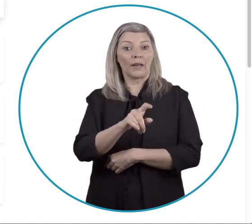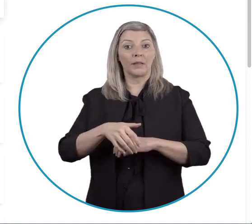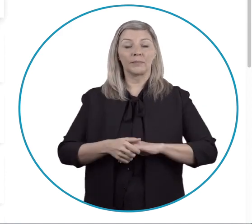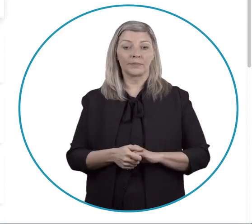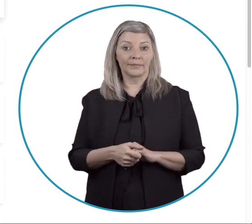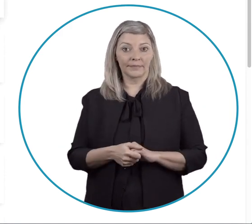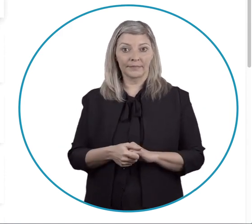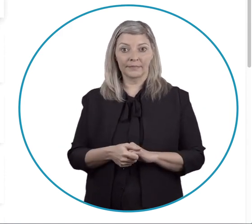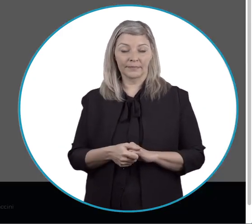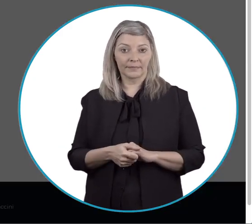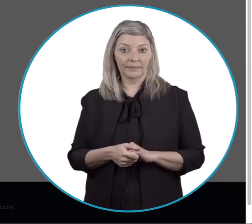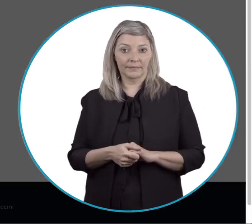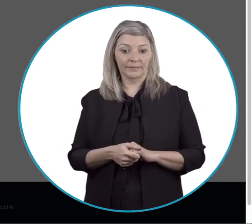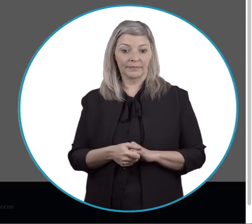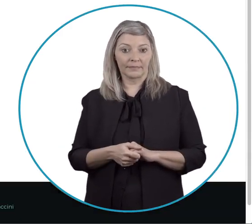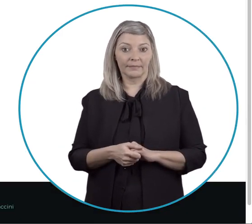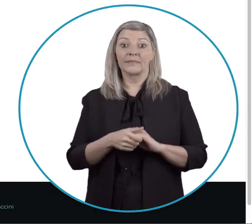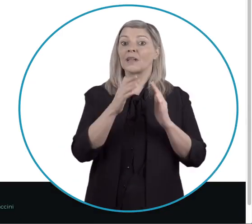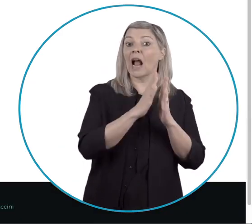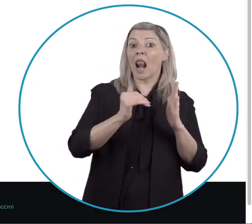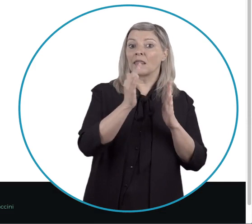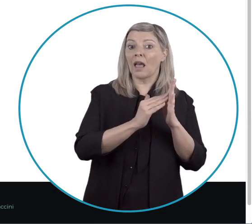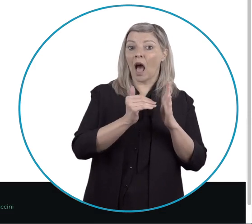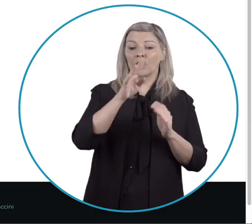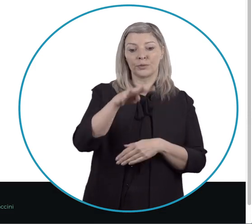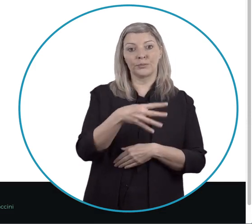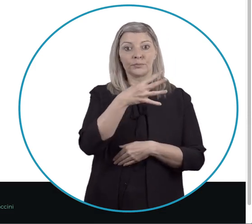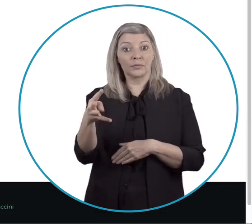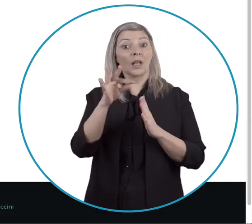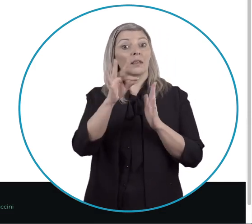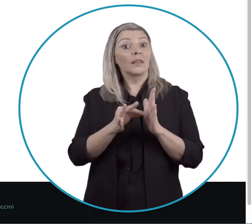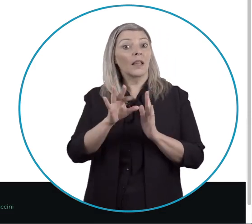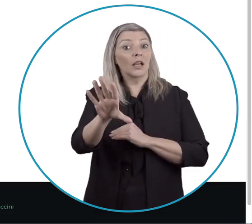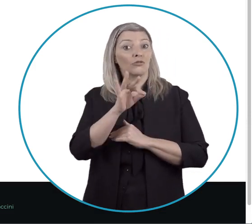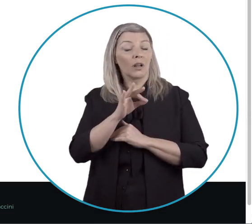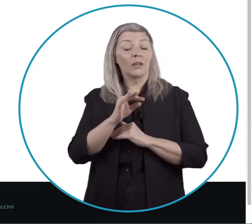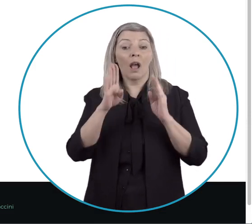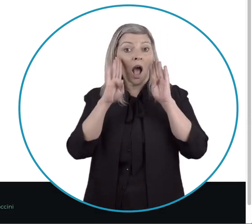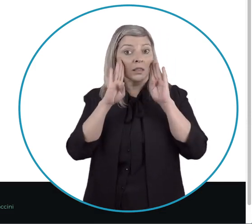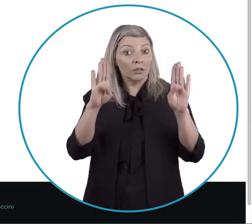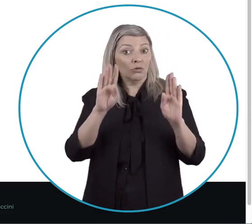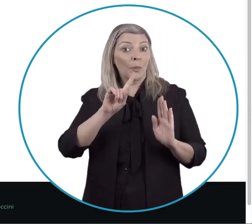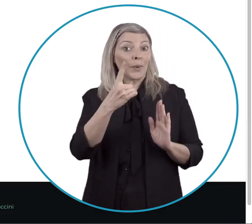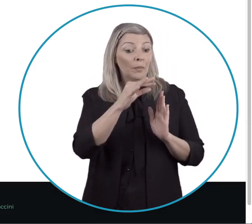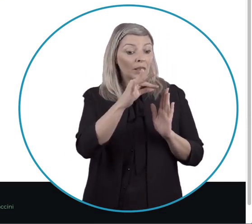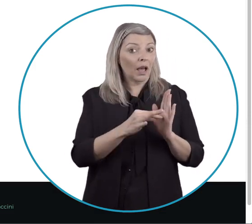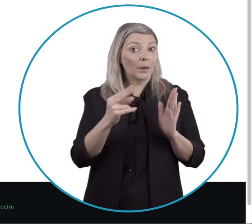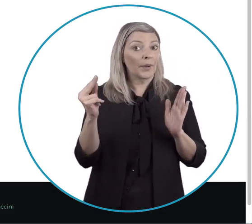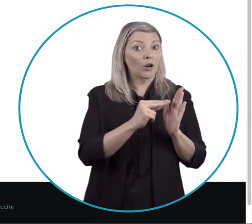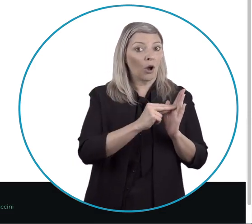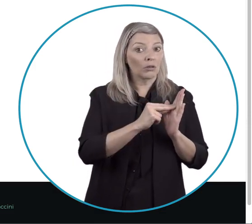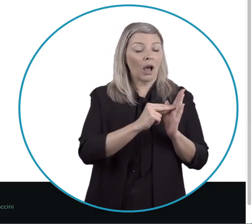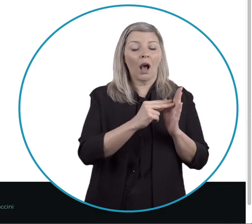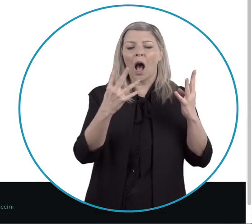84 giorni dopo Seleziona una delle date possibili Attenzione! Scegliendo la data per la prima